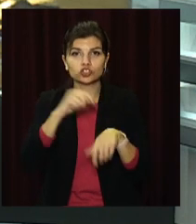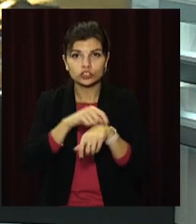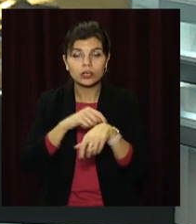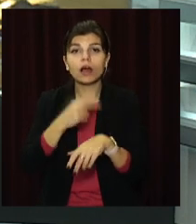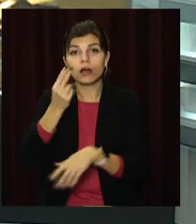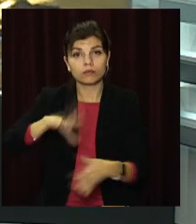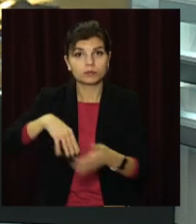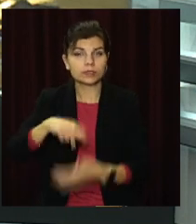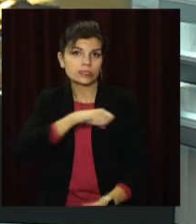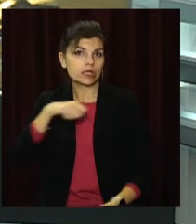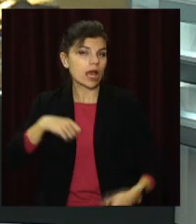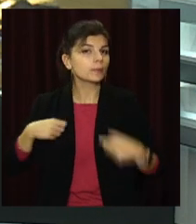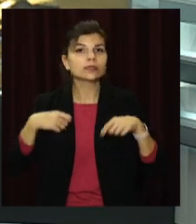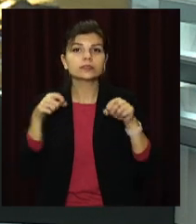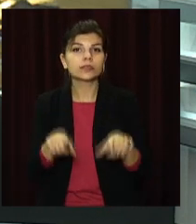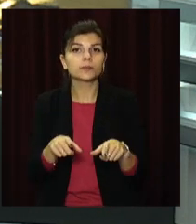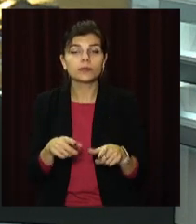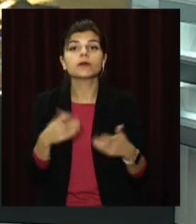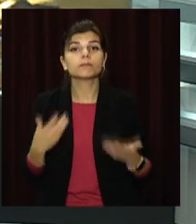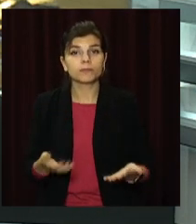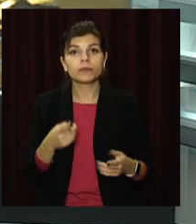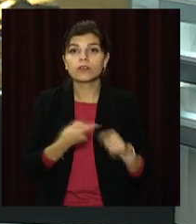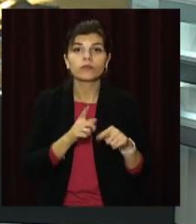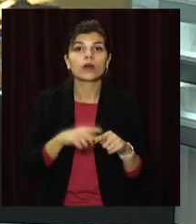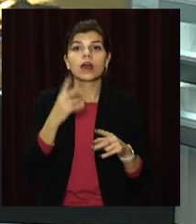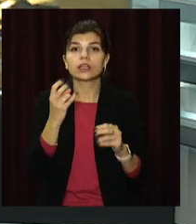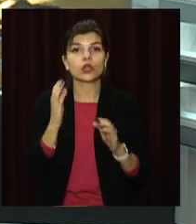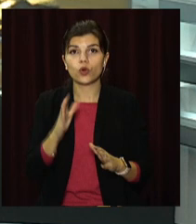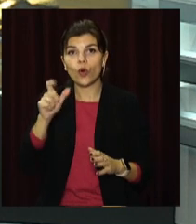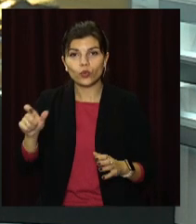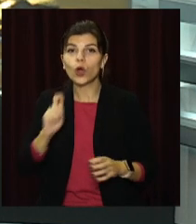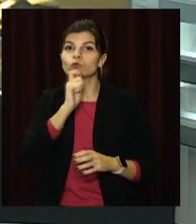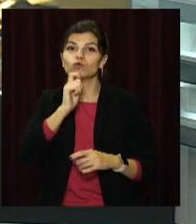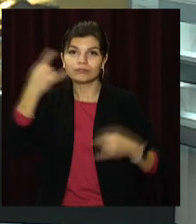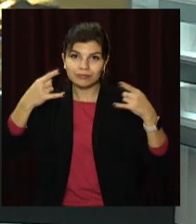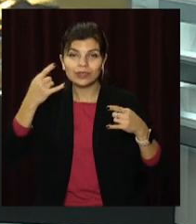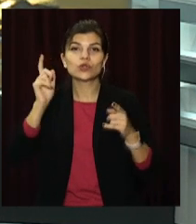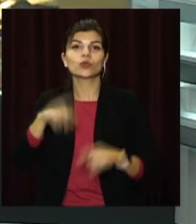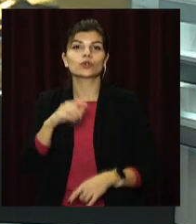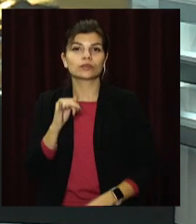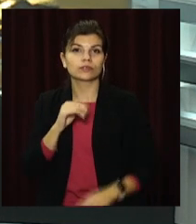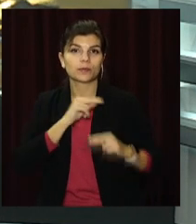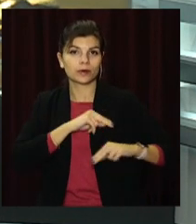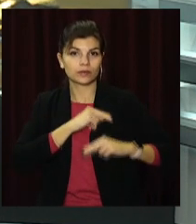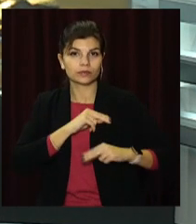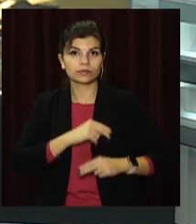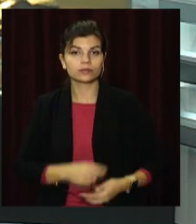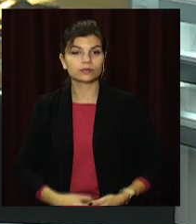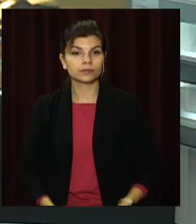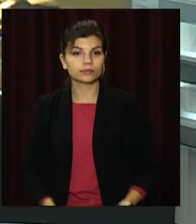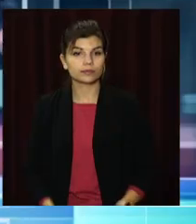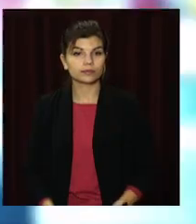тест. Тестування власним коштом. Нові правила стосуються не лише народних обранців, але й співробітників апарату та